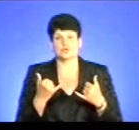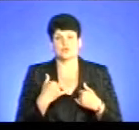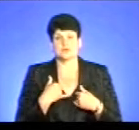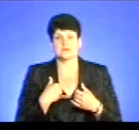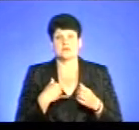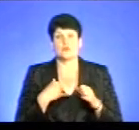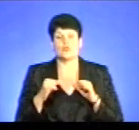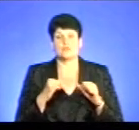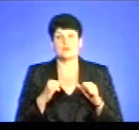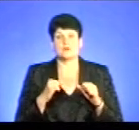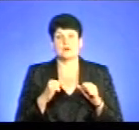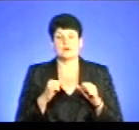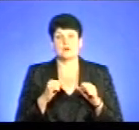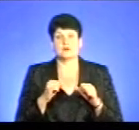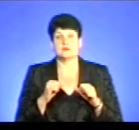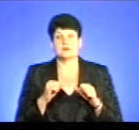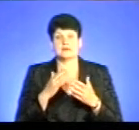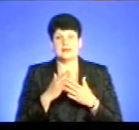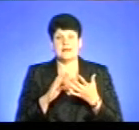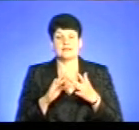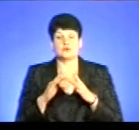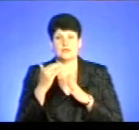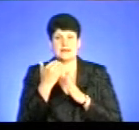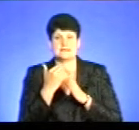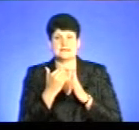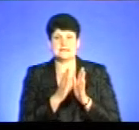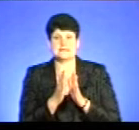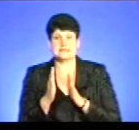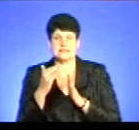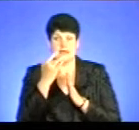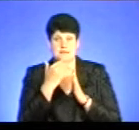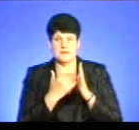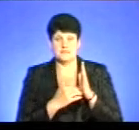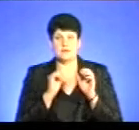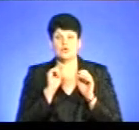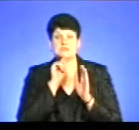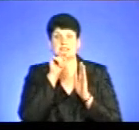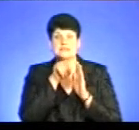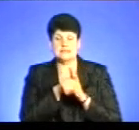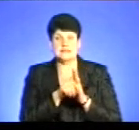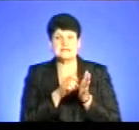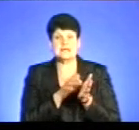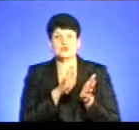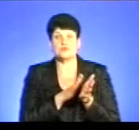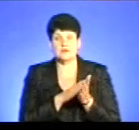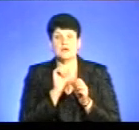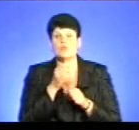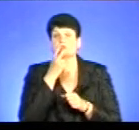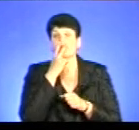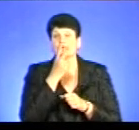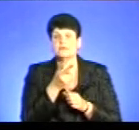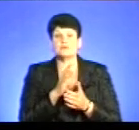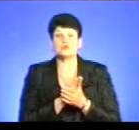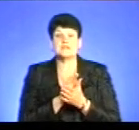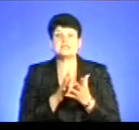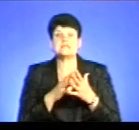управління охорони здоров'я є електронна система охорони здоров'я, де можна зайти, зареєструватися, можна подивитися, познайомитися